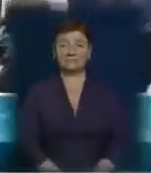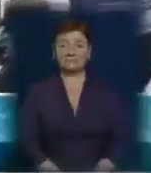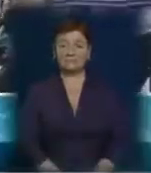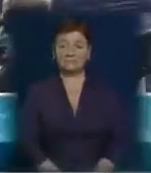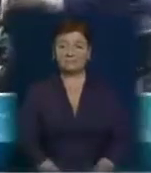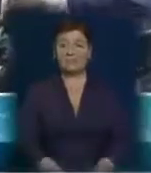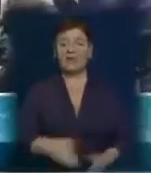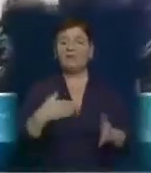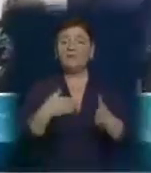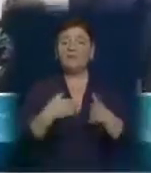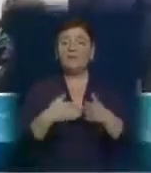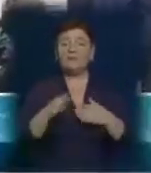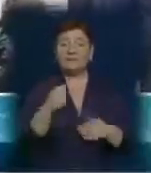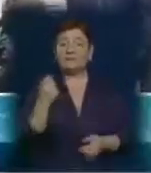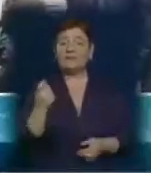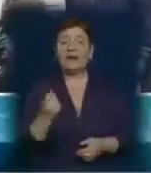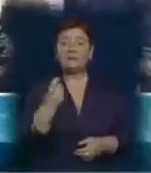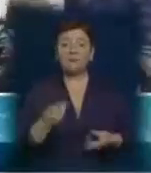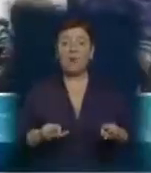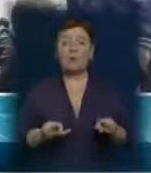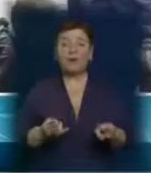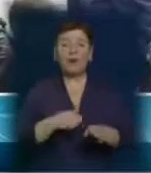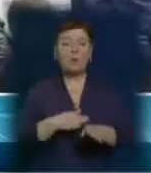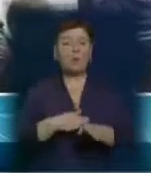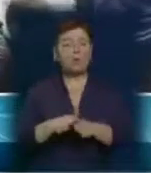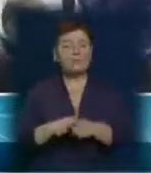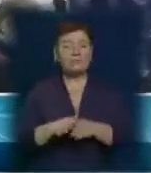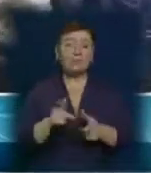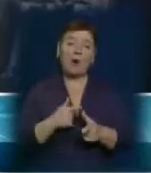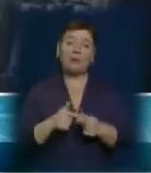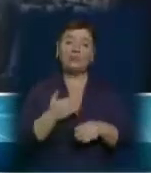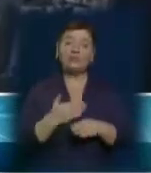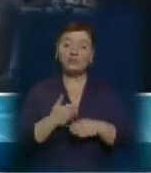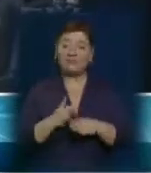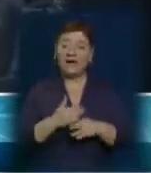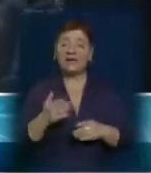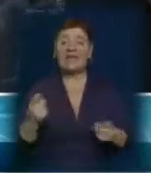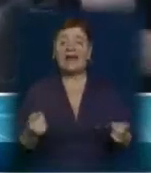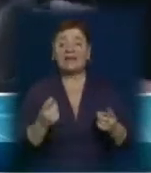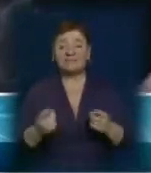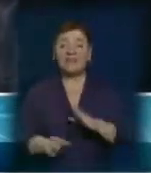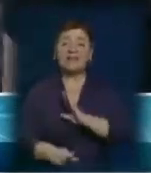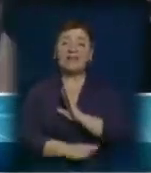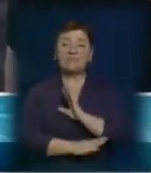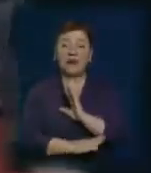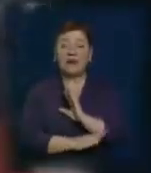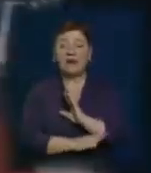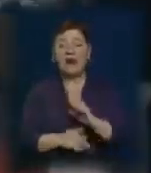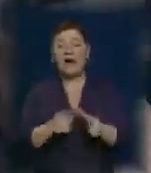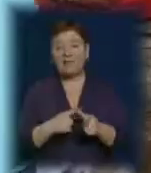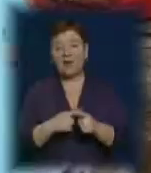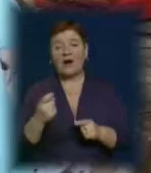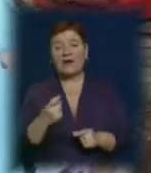закликають відмовитись від газового опалення повністю чи частково. Негазові котли на деревині, вугіллі чи паливних гранулах,